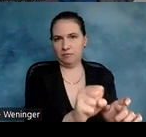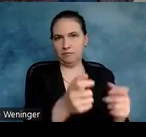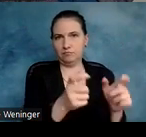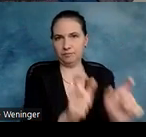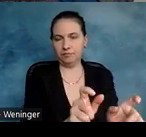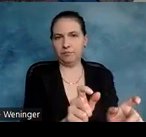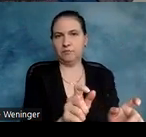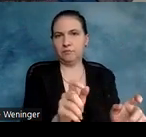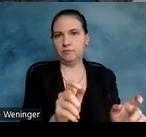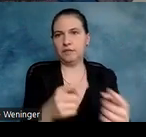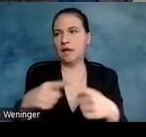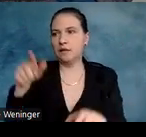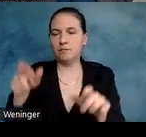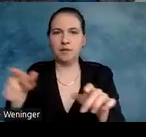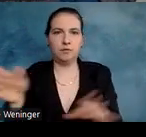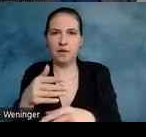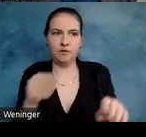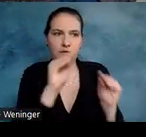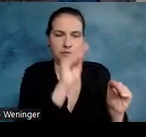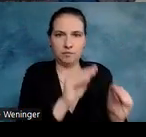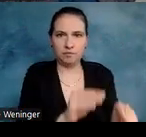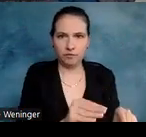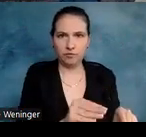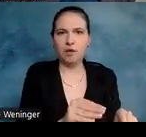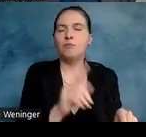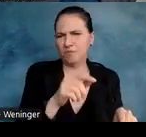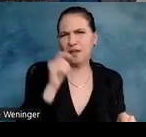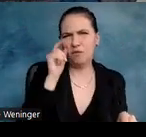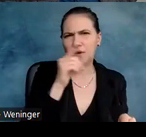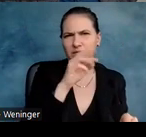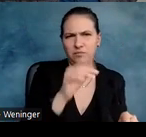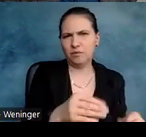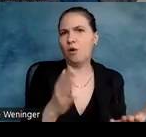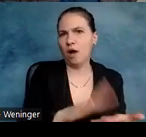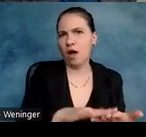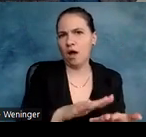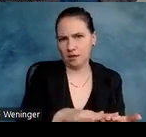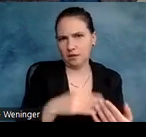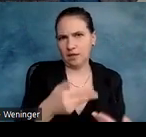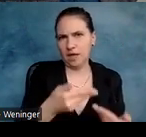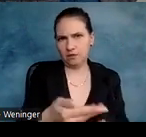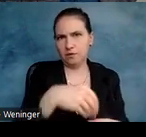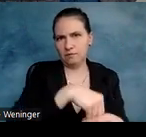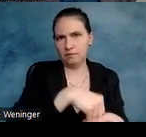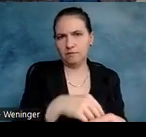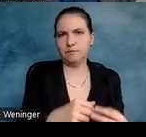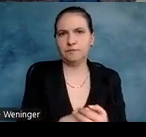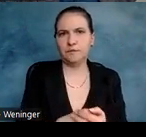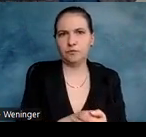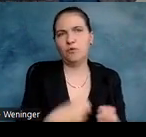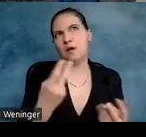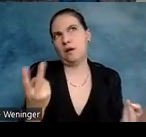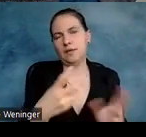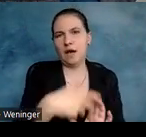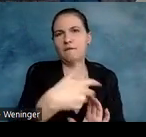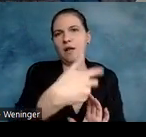Da muss man auch bestimmte Dinge beachten. Das steht dann auch in der Handreichung drin, beziehungsweise in der erweiterten Checkliste